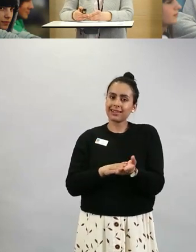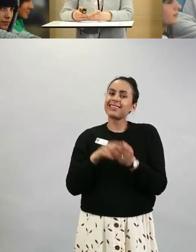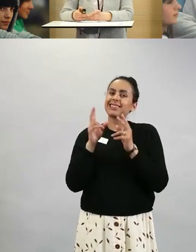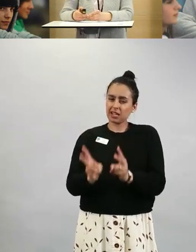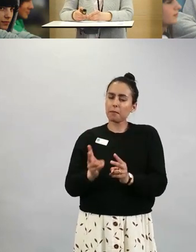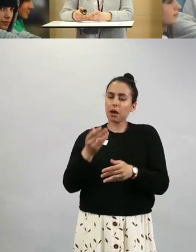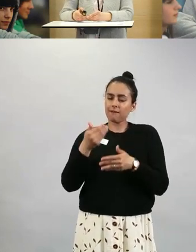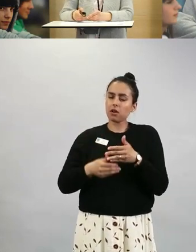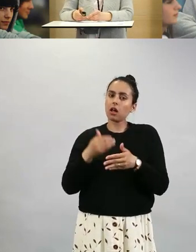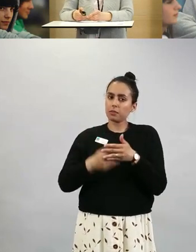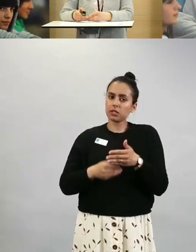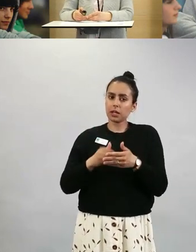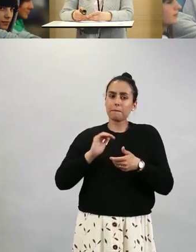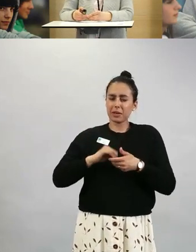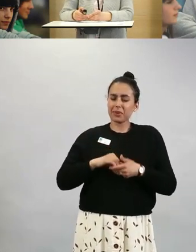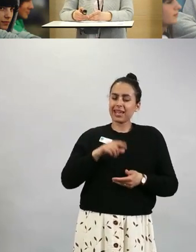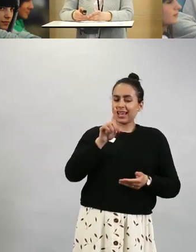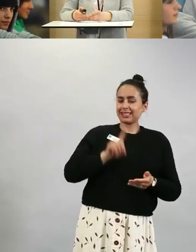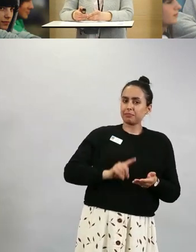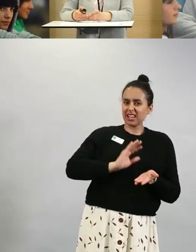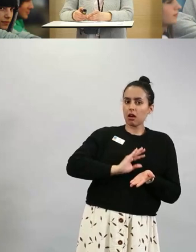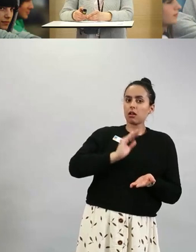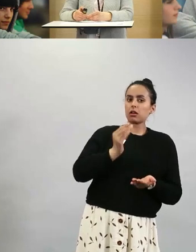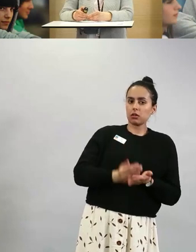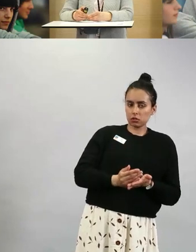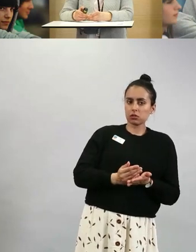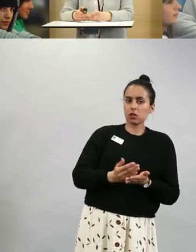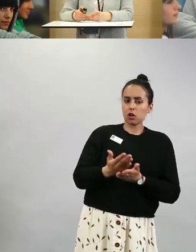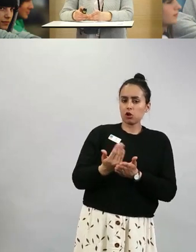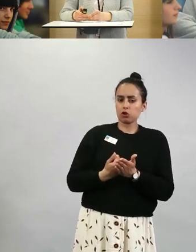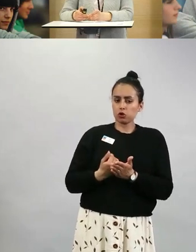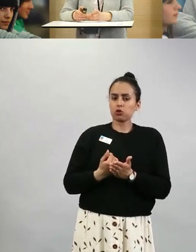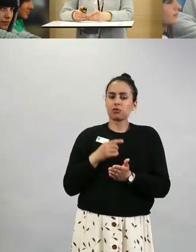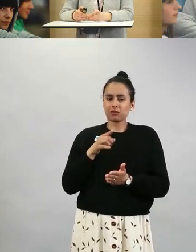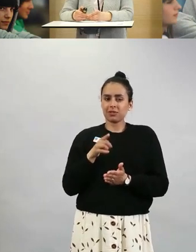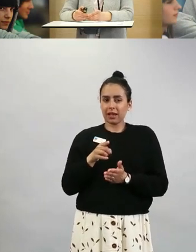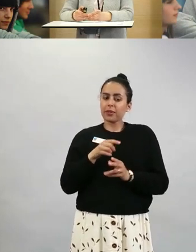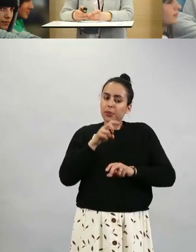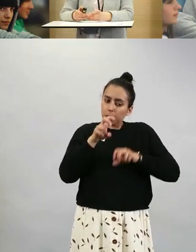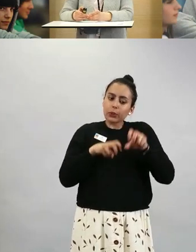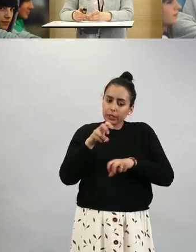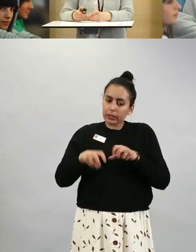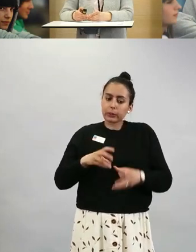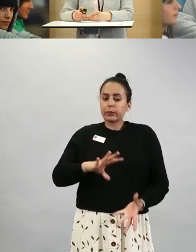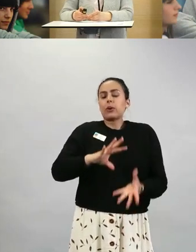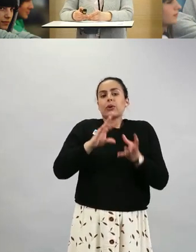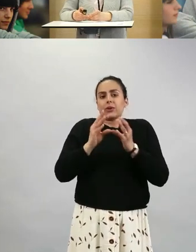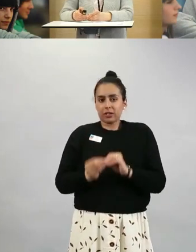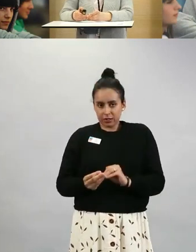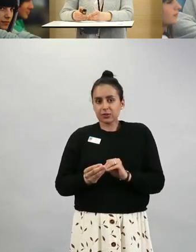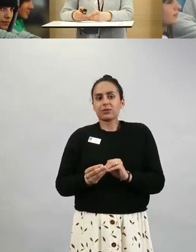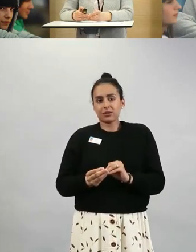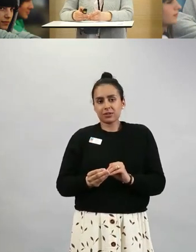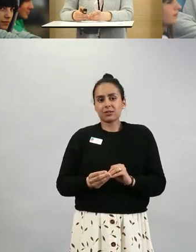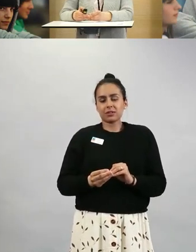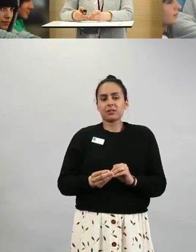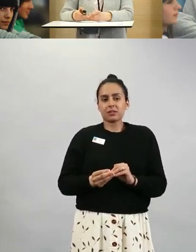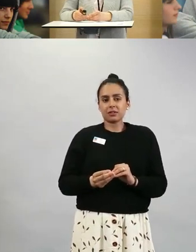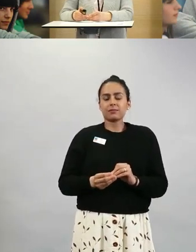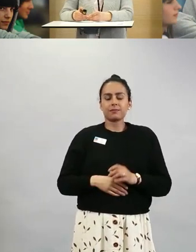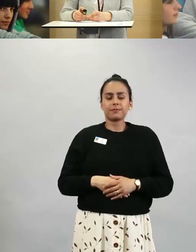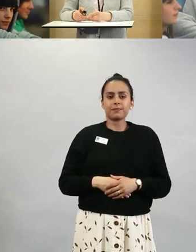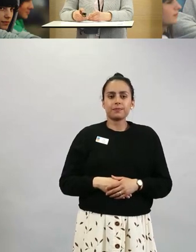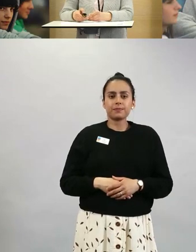samaa rokotetta kuin ensimmäisellä kerralla, koska se on se tutkittu ja parhaiten tiedossa oleva tapa